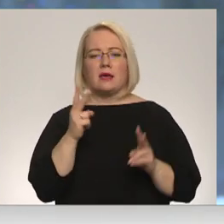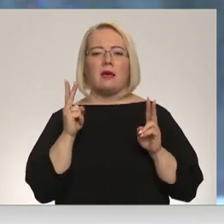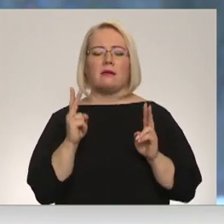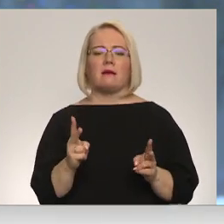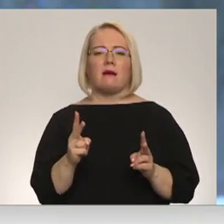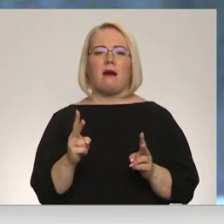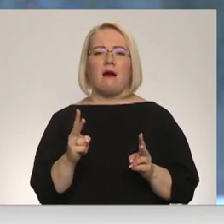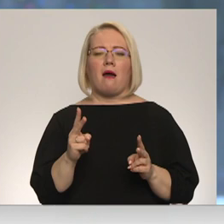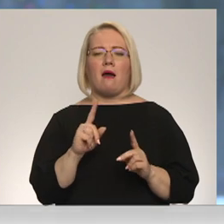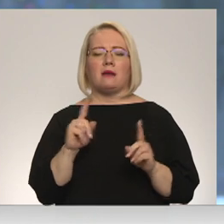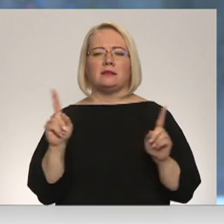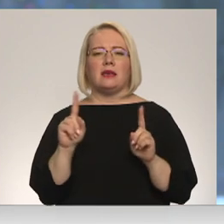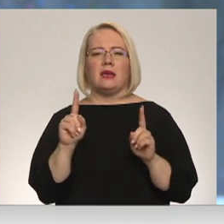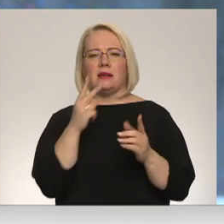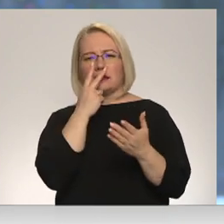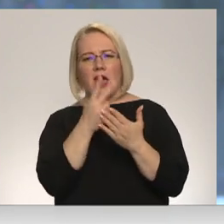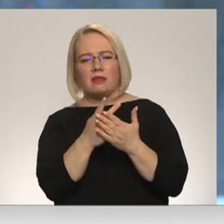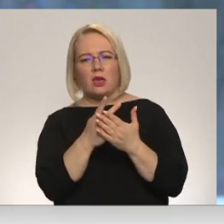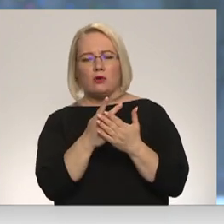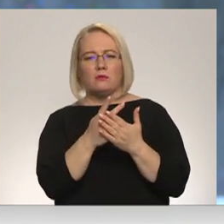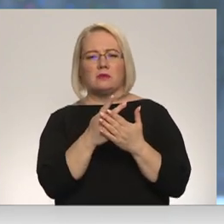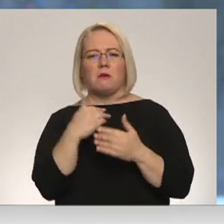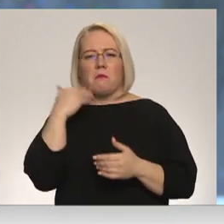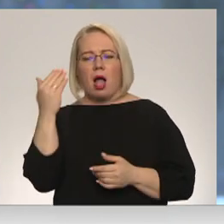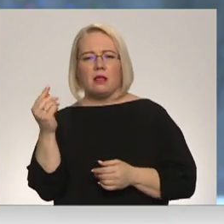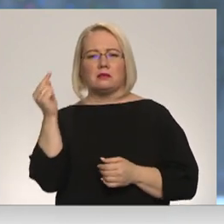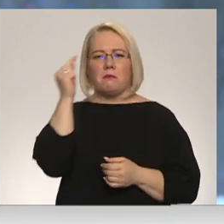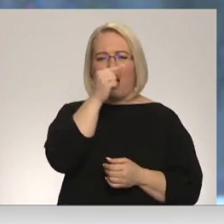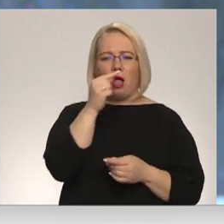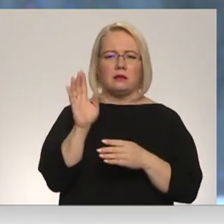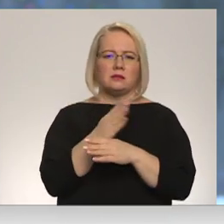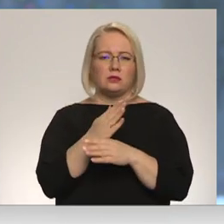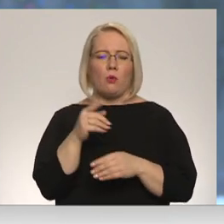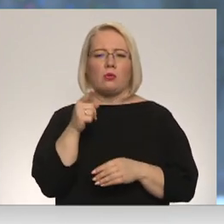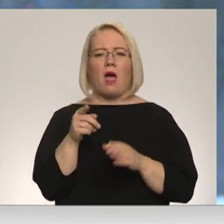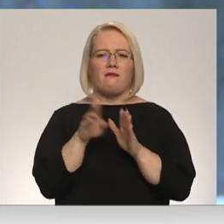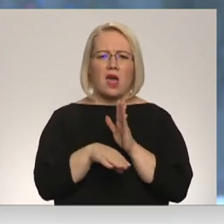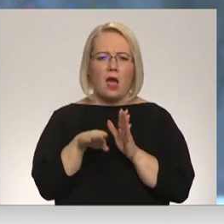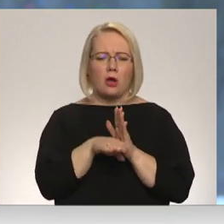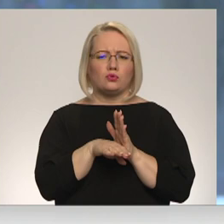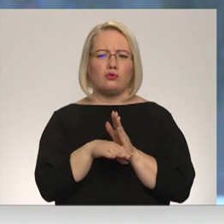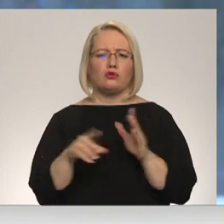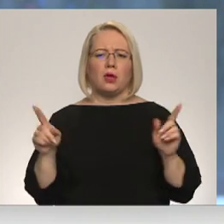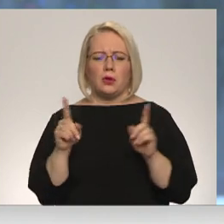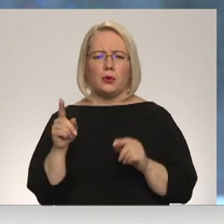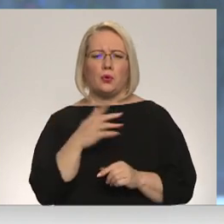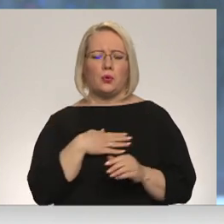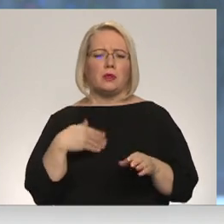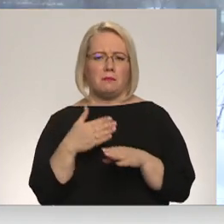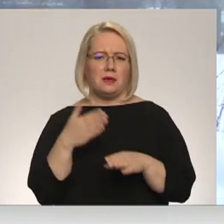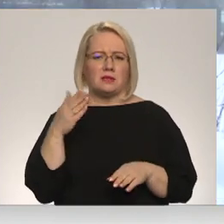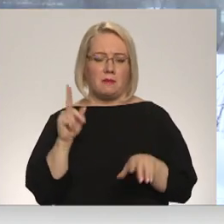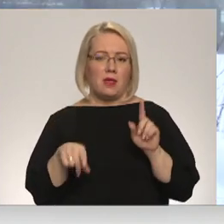skatījums, tāds balts, melns un šī vienkāršošana ir diezgan bīstama